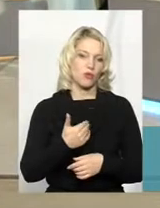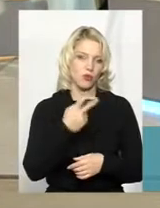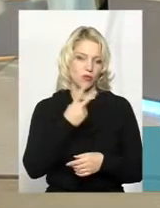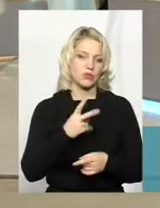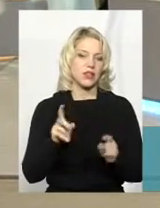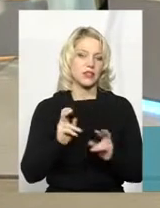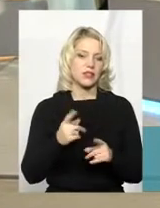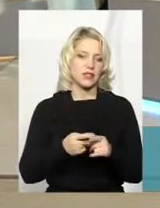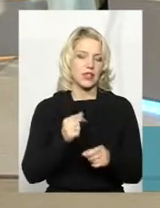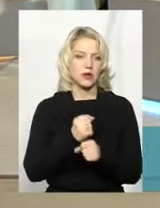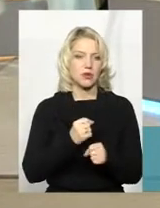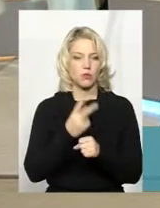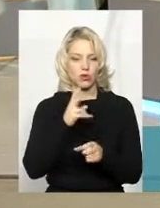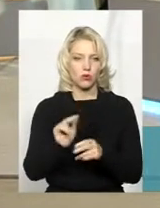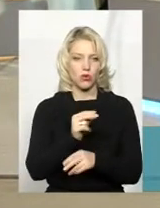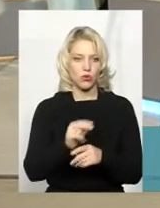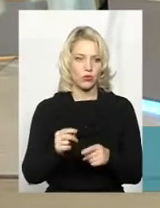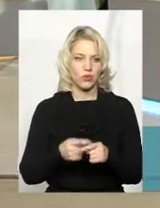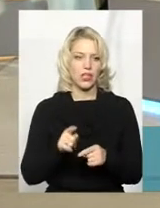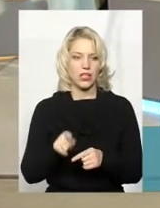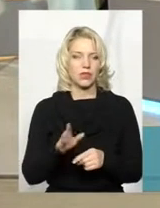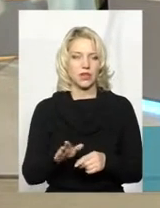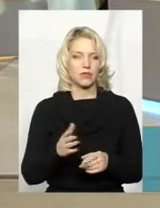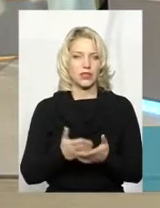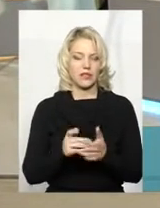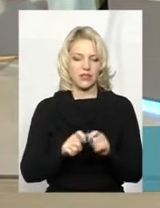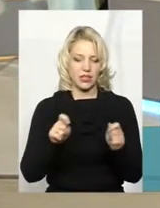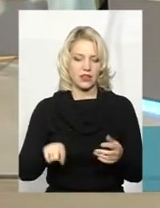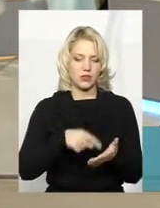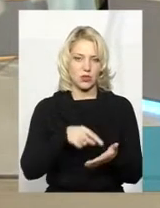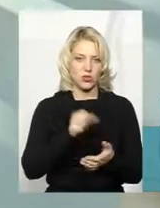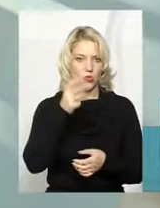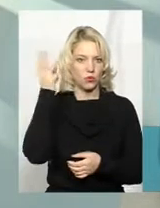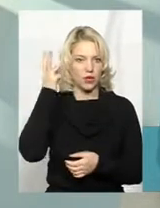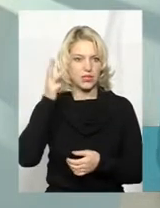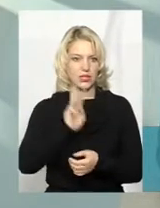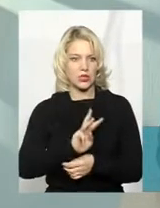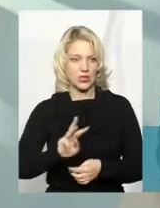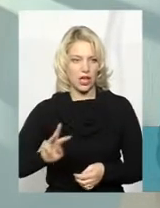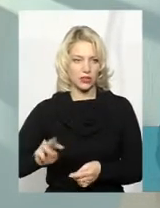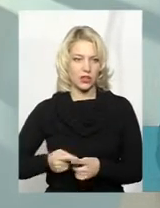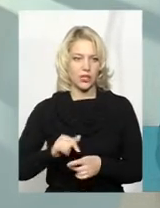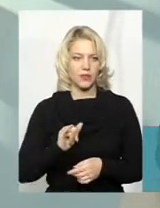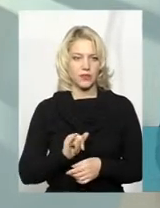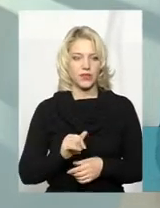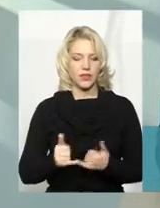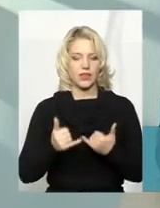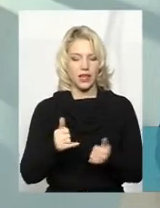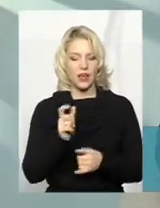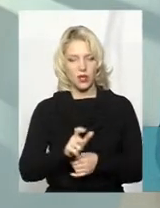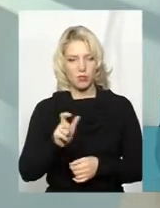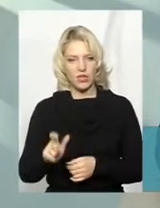І відповідно будемо коригувати. Тому що теж є досвід там запуску і відкритого міста у Хмельницькому сайта для мешканців.